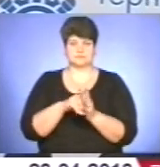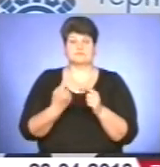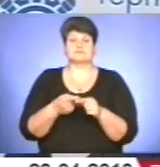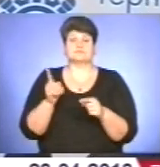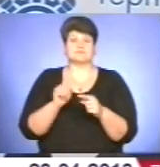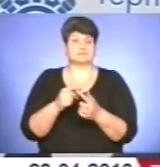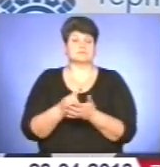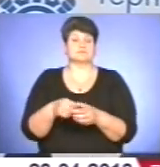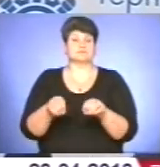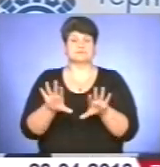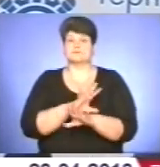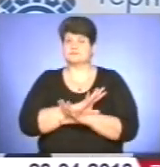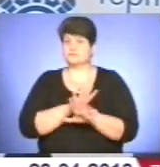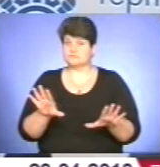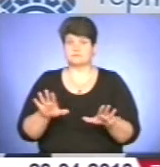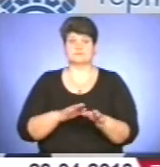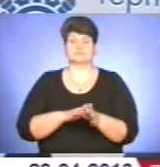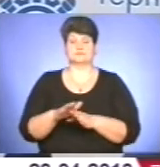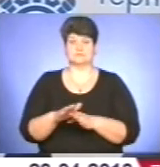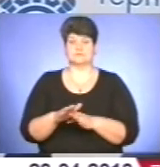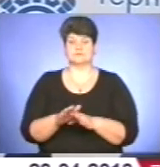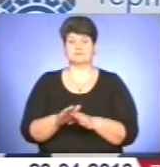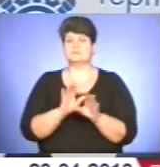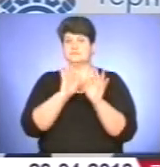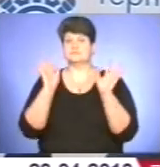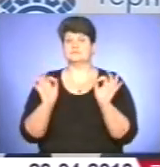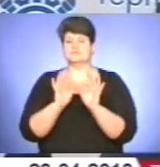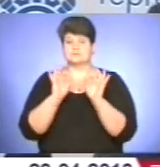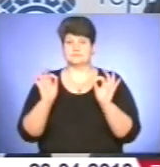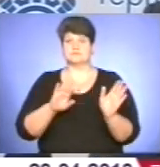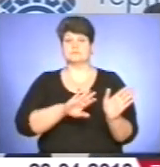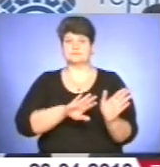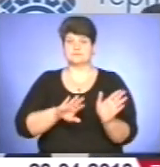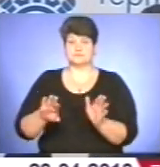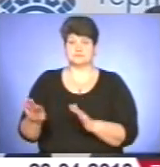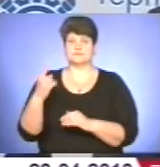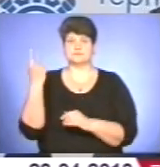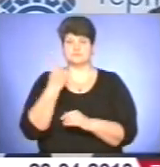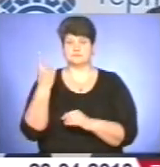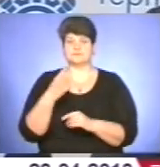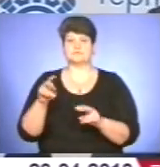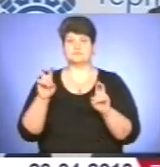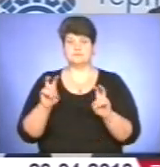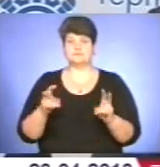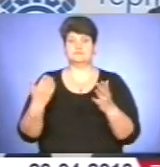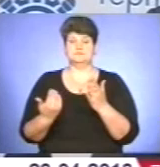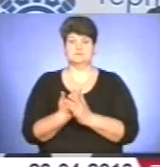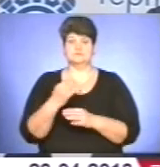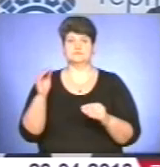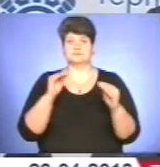постанова не була виконано. І жодного разу після першого засідання нового складу